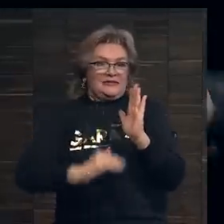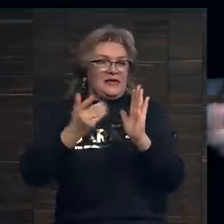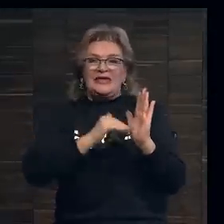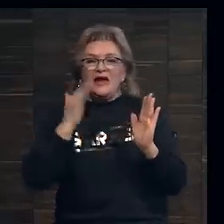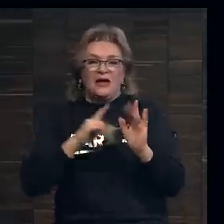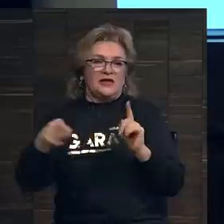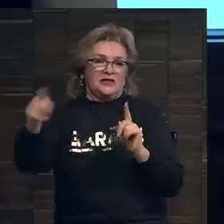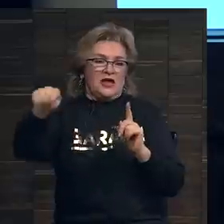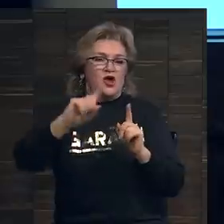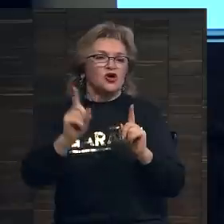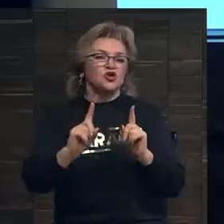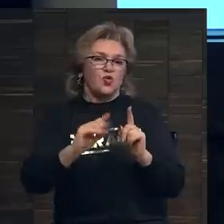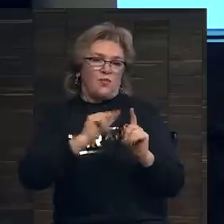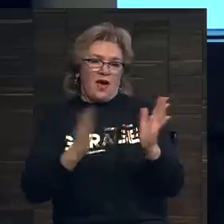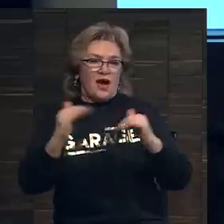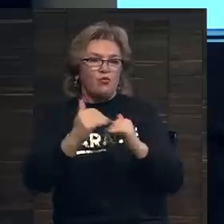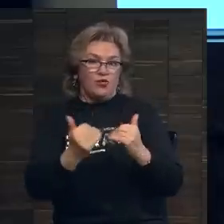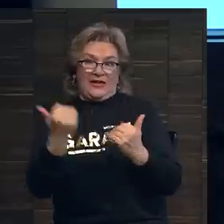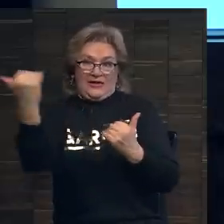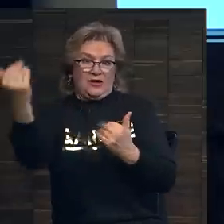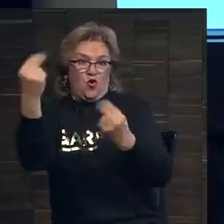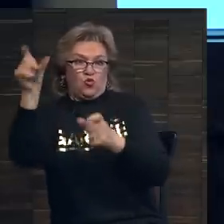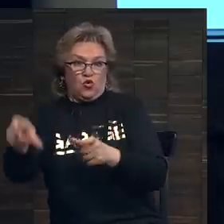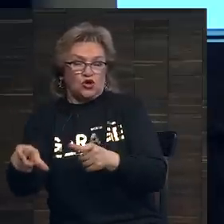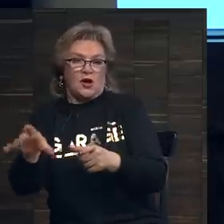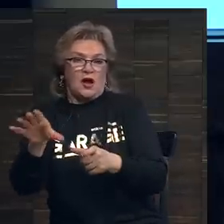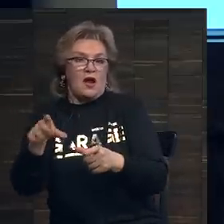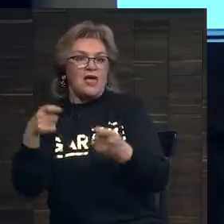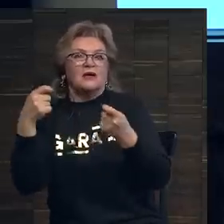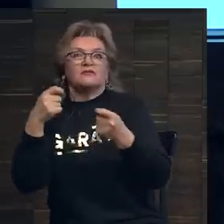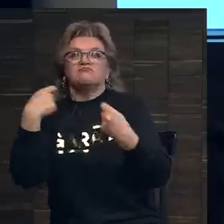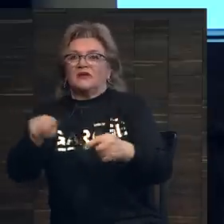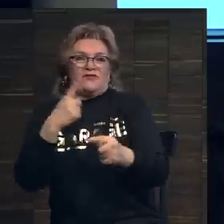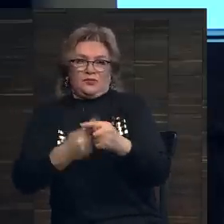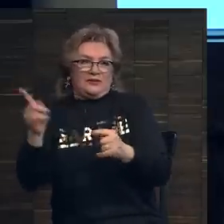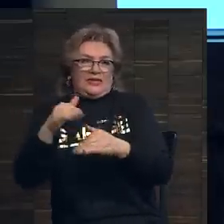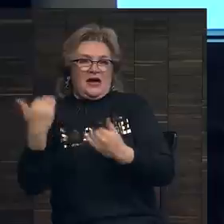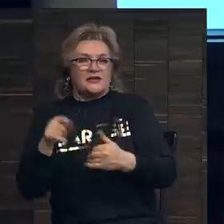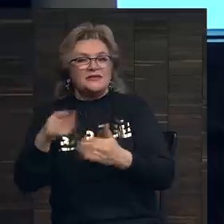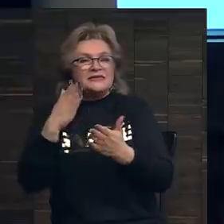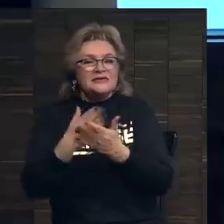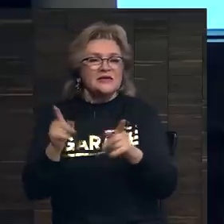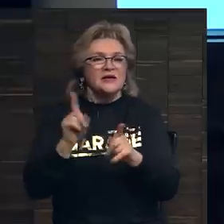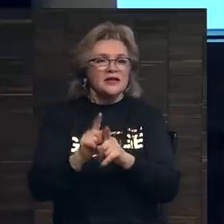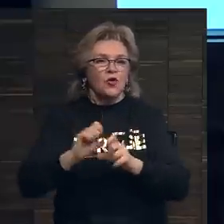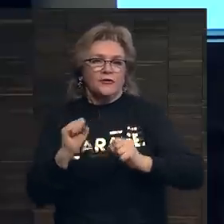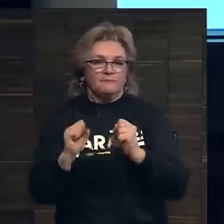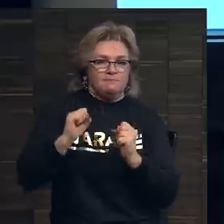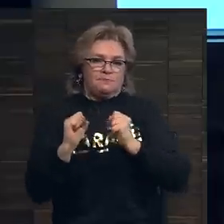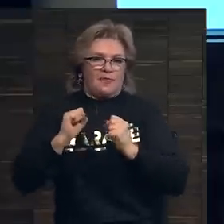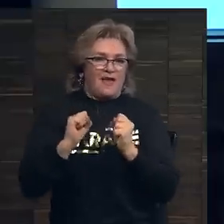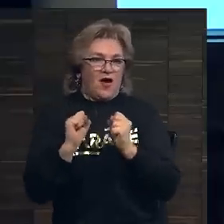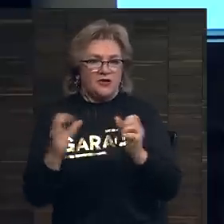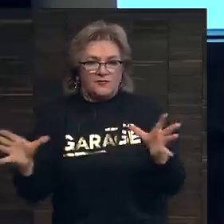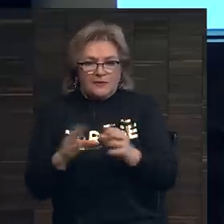не хотят, чтобы работа их художника не продавалась. Здесь есть своего рода такое товарищество, такое